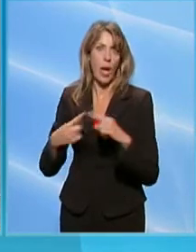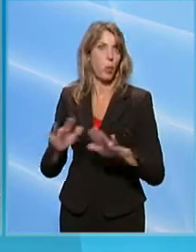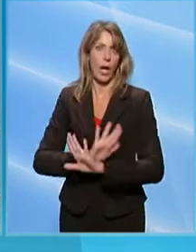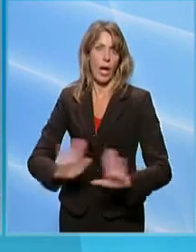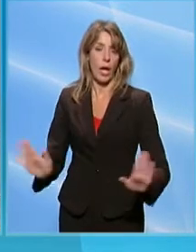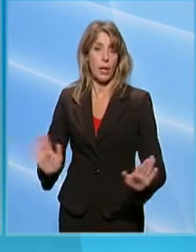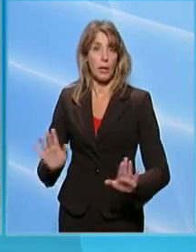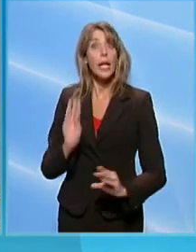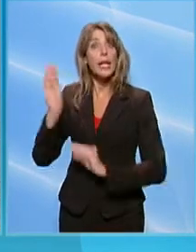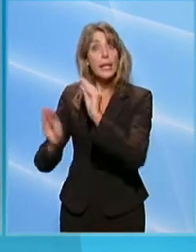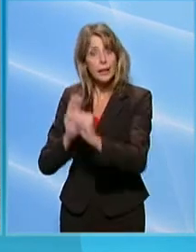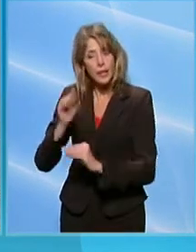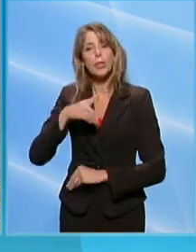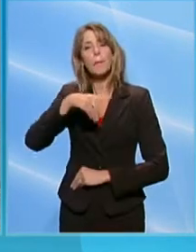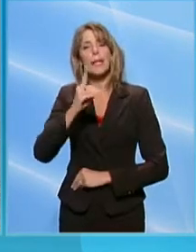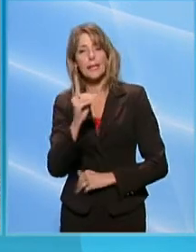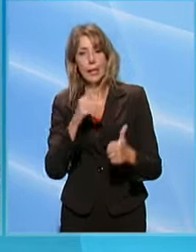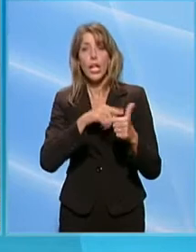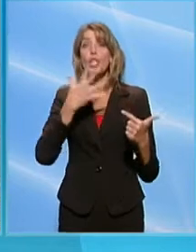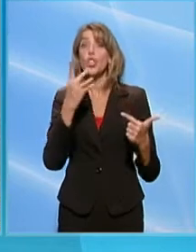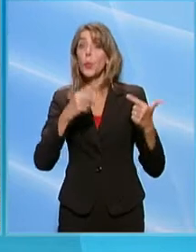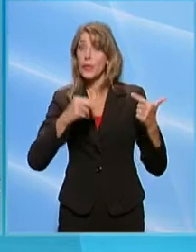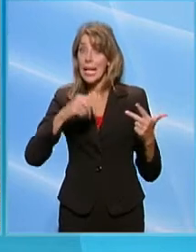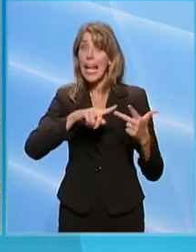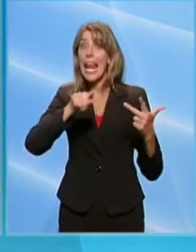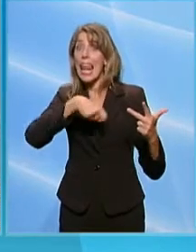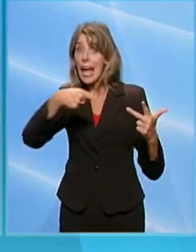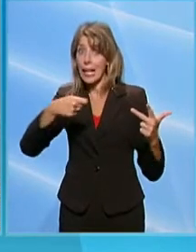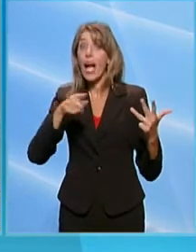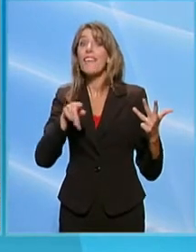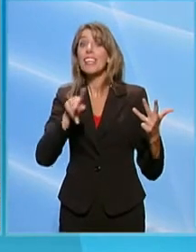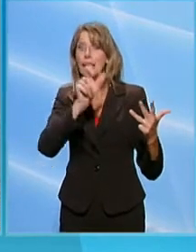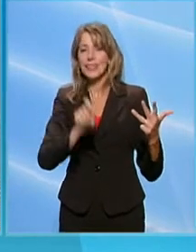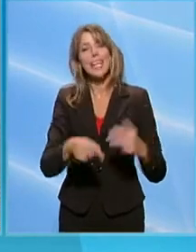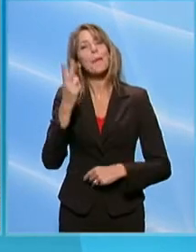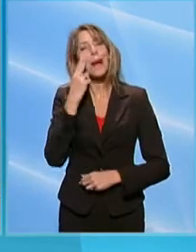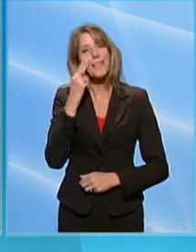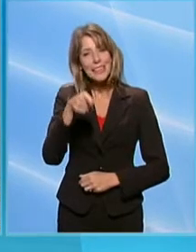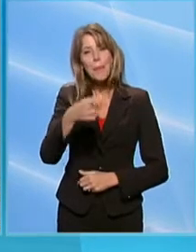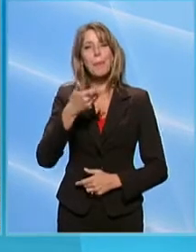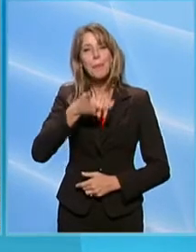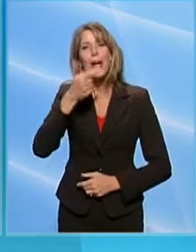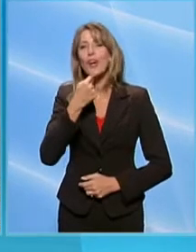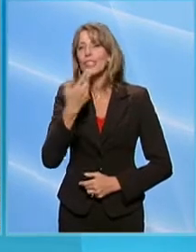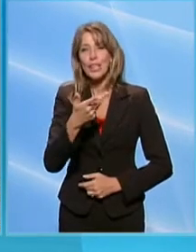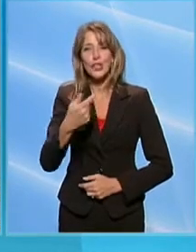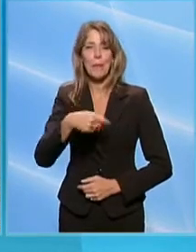interrogazioni sono del PD 5 Stelle, Lega e Fratelli d'Italia. Ma ascoltiamo la voce del presidente Figo in diretta.